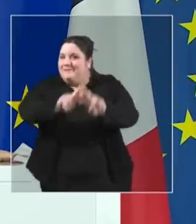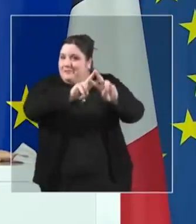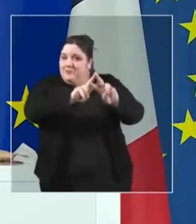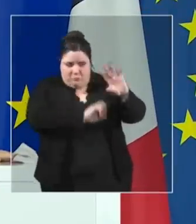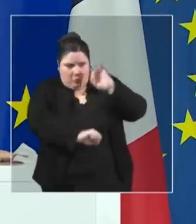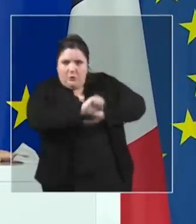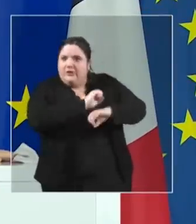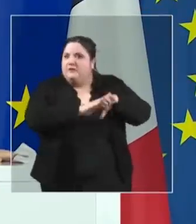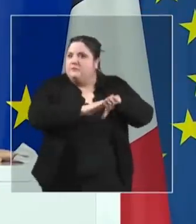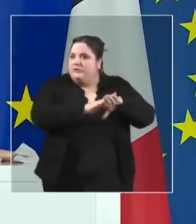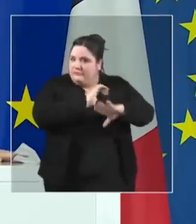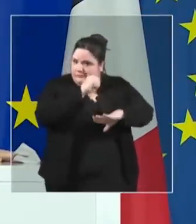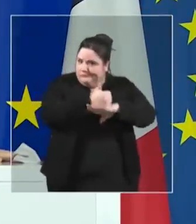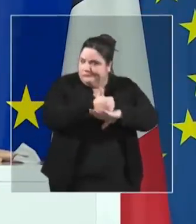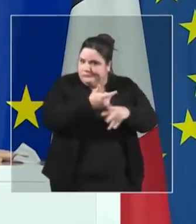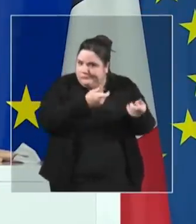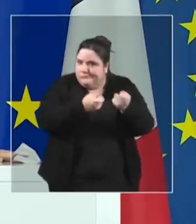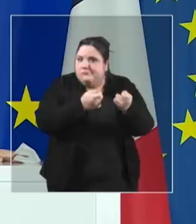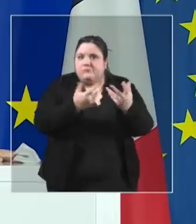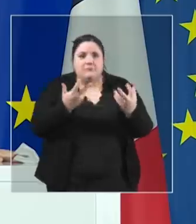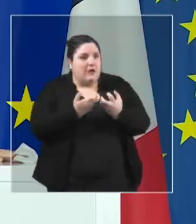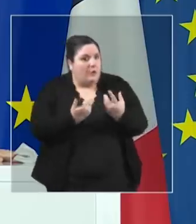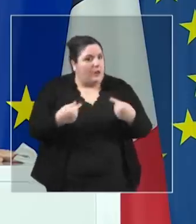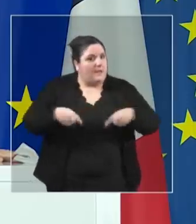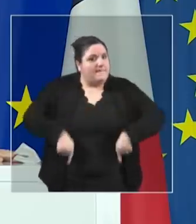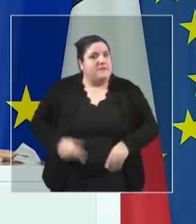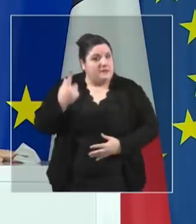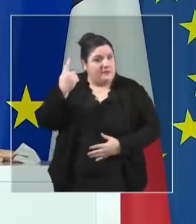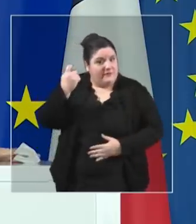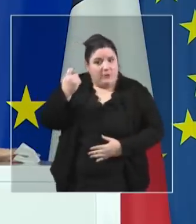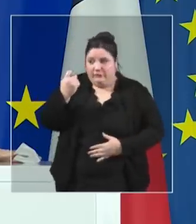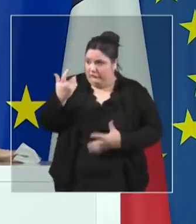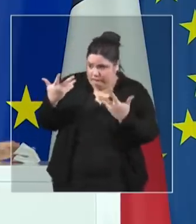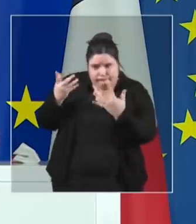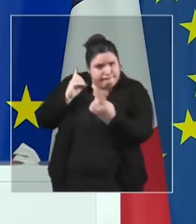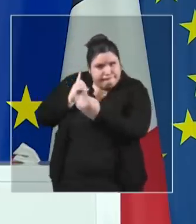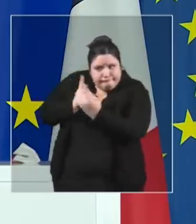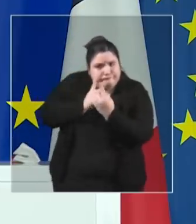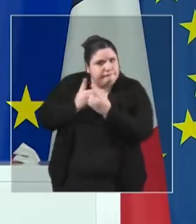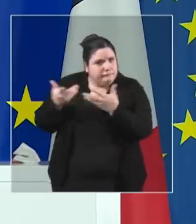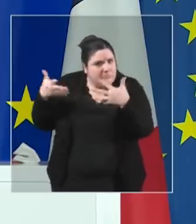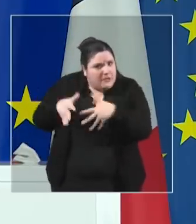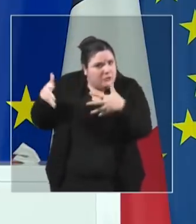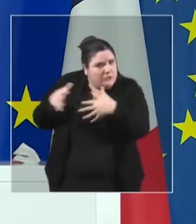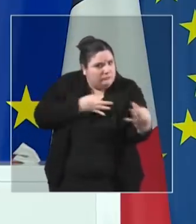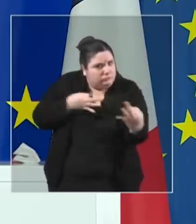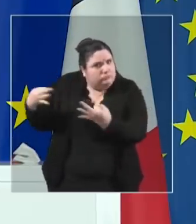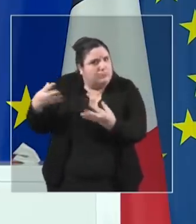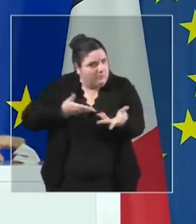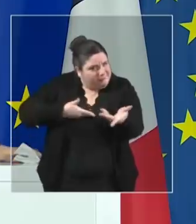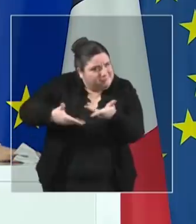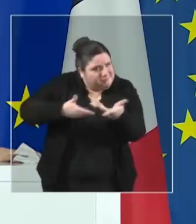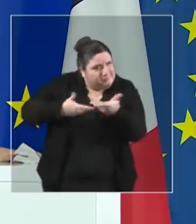politique de celle-ci avec des réunions régulières au niveau des ministres des Finances. Nous souhaitons installer une organisation et un pilotage